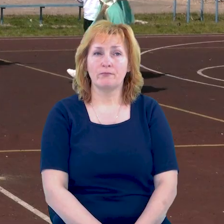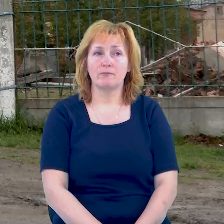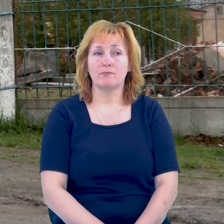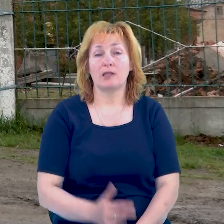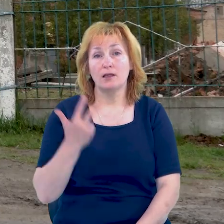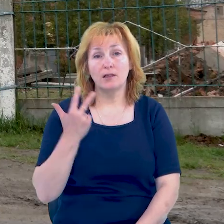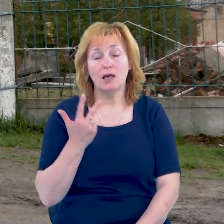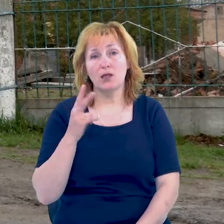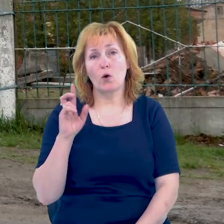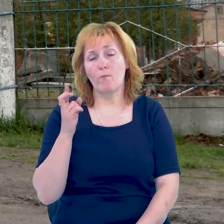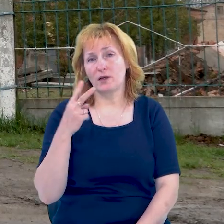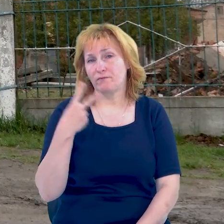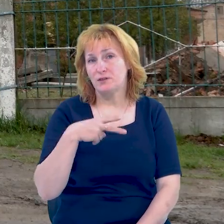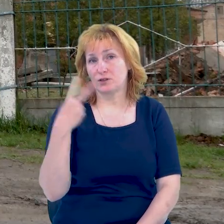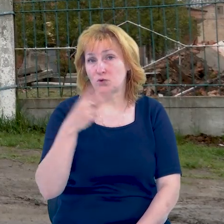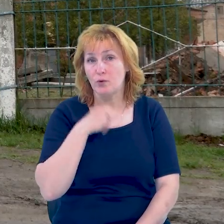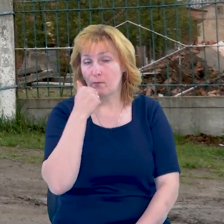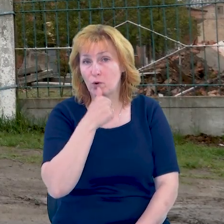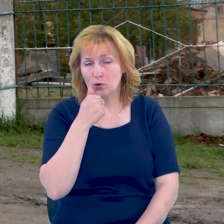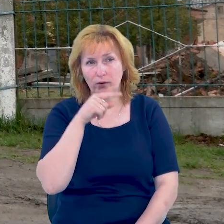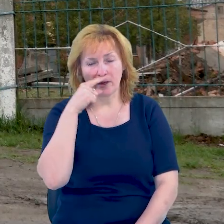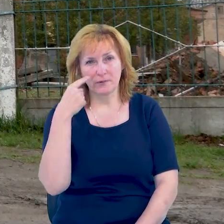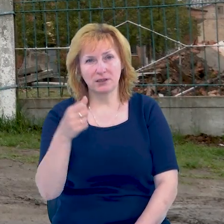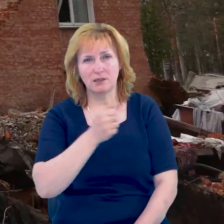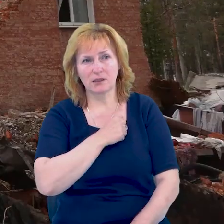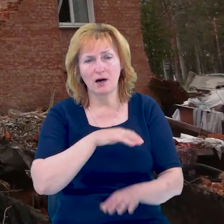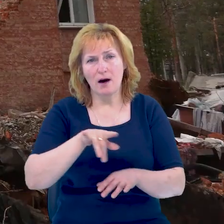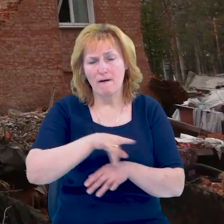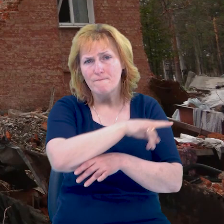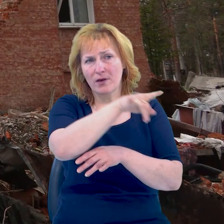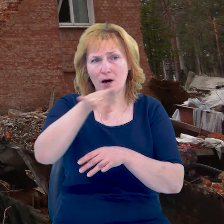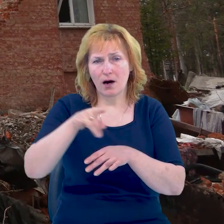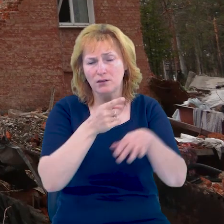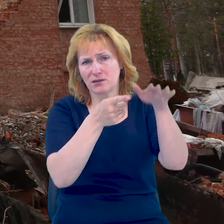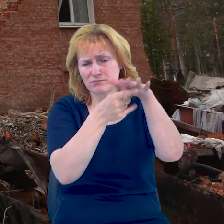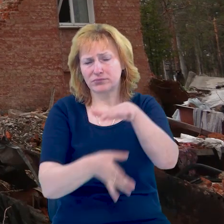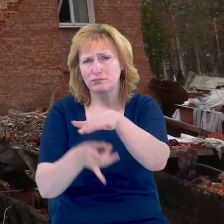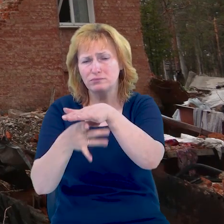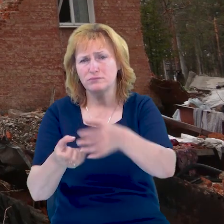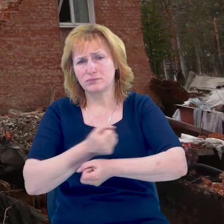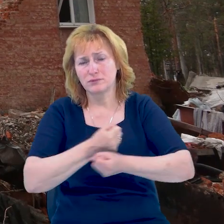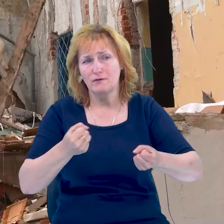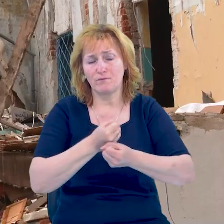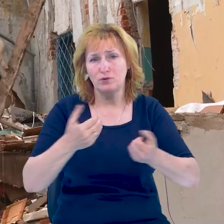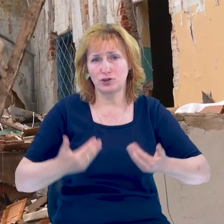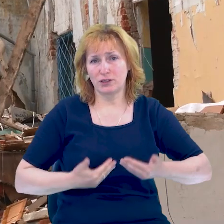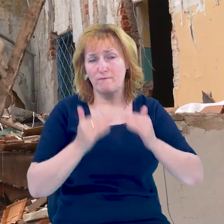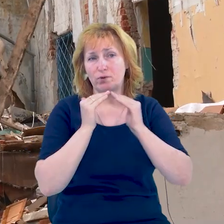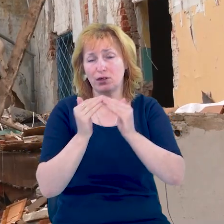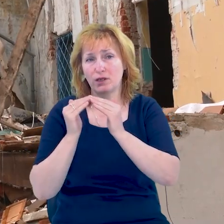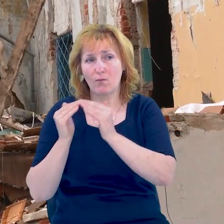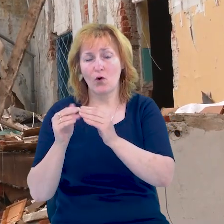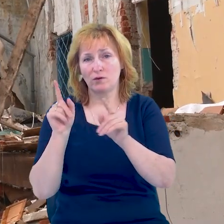3 березня 2022 року російська авіація здійснила бомбардування житлових районів Чернігова за